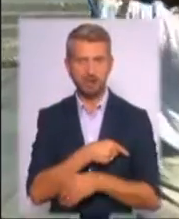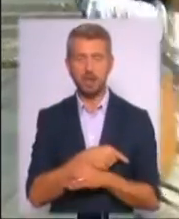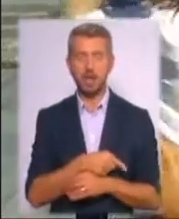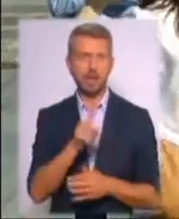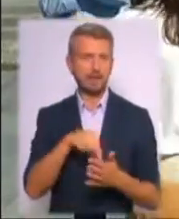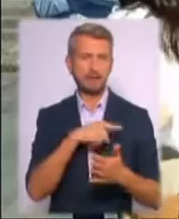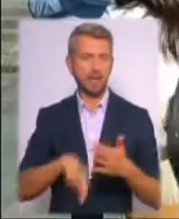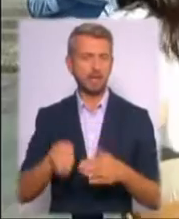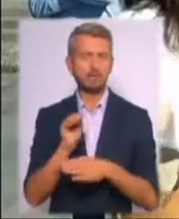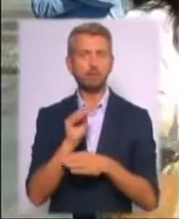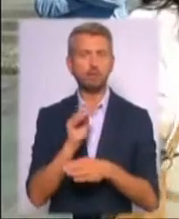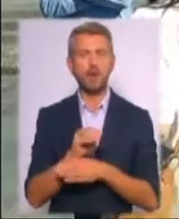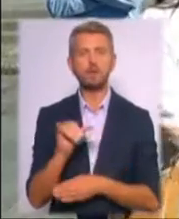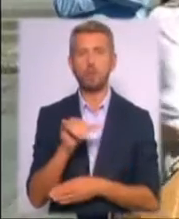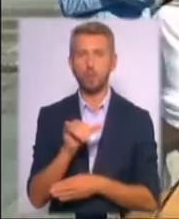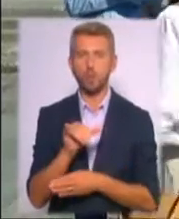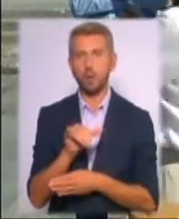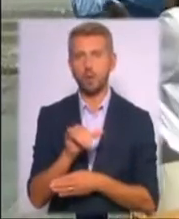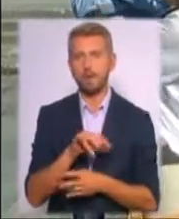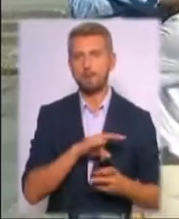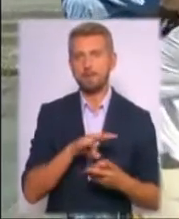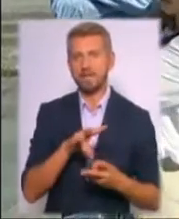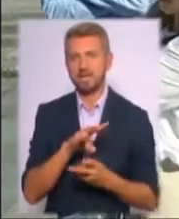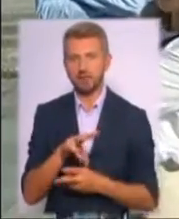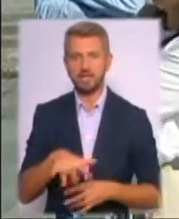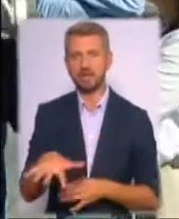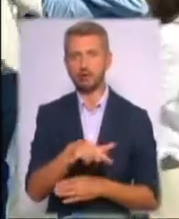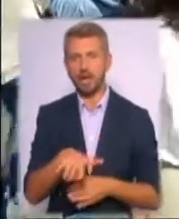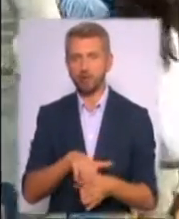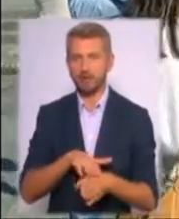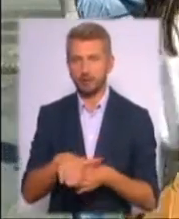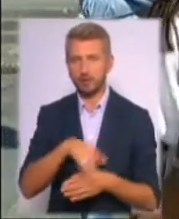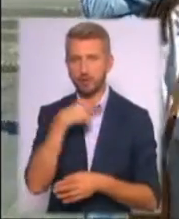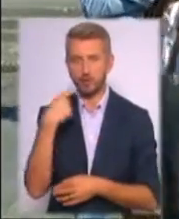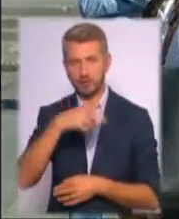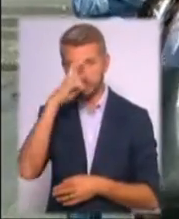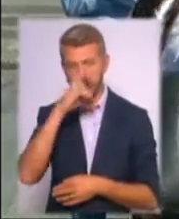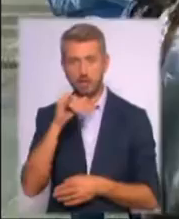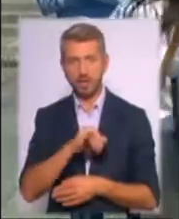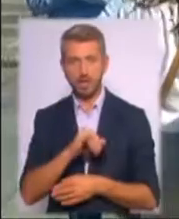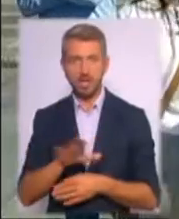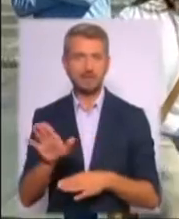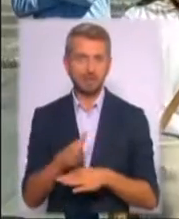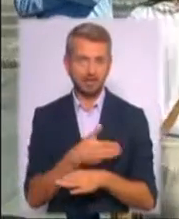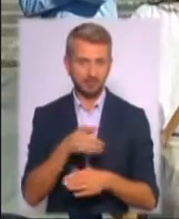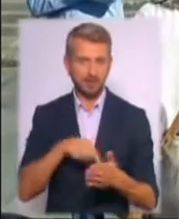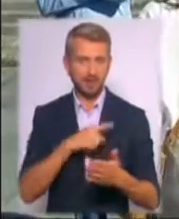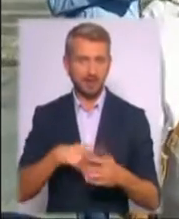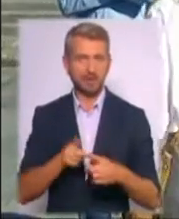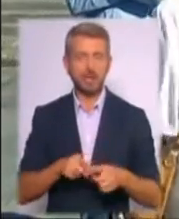у підриві нібито територіальної цілісністі Російської Федерації, і зняття цієї кримінальної справи,